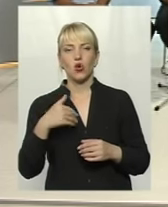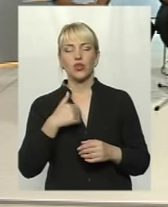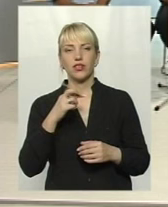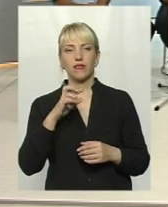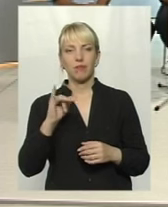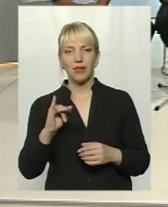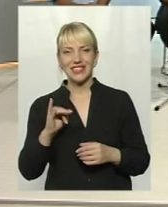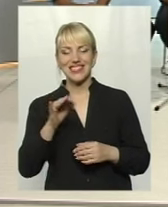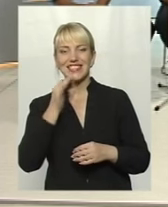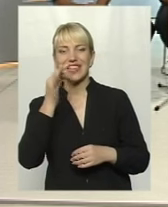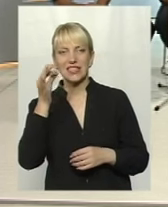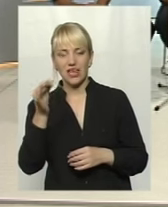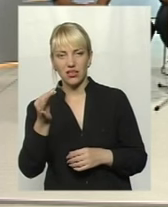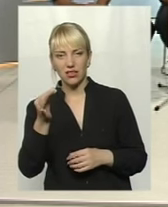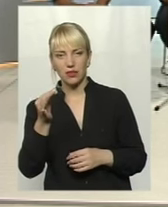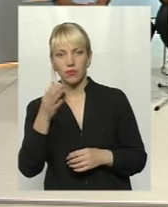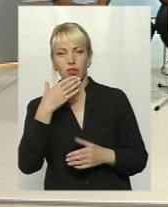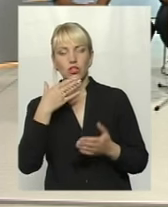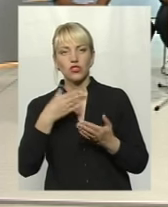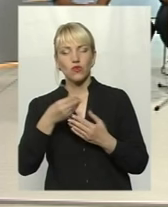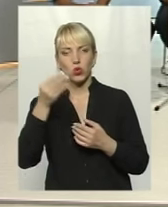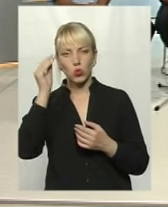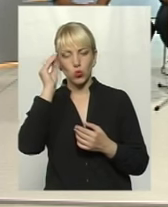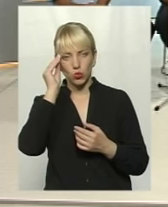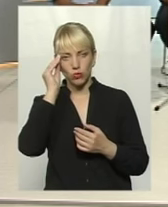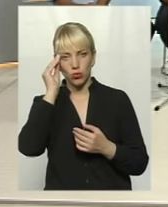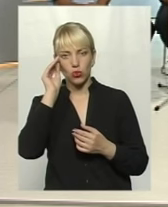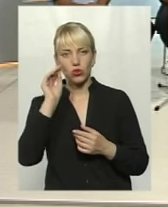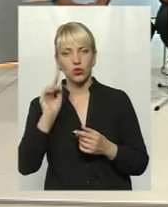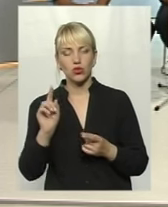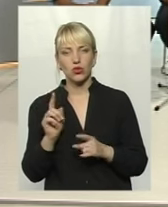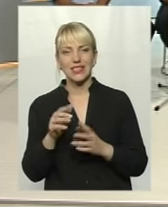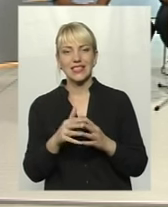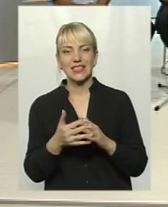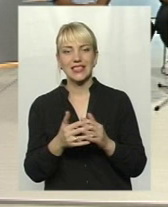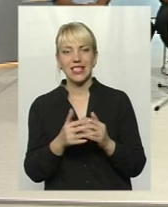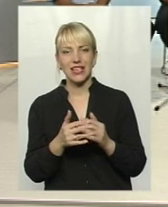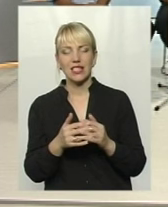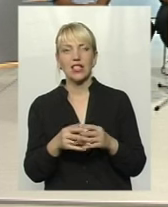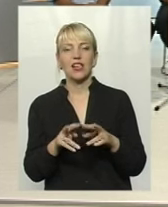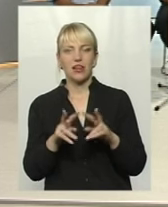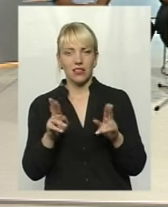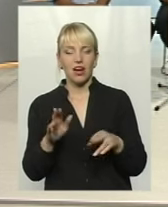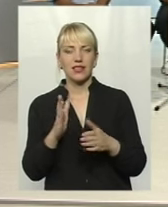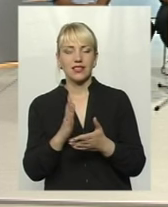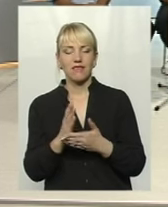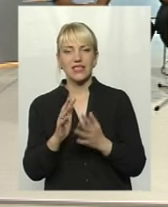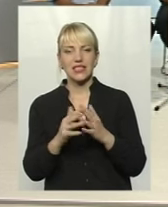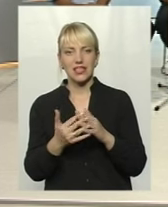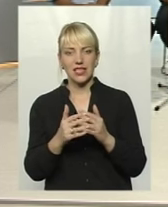сказати свою думку, скажемо, що в селі, як то в селі, і майже